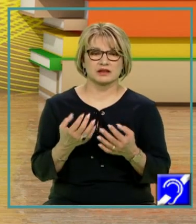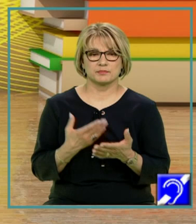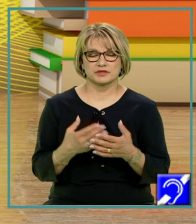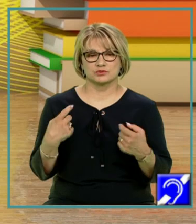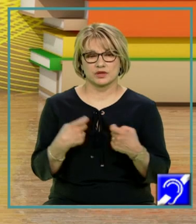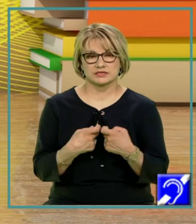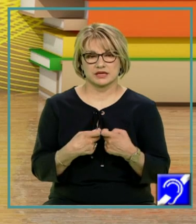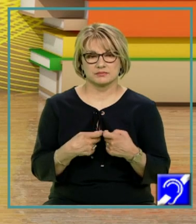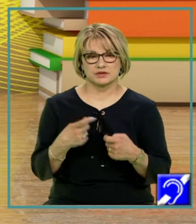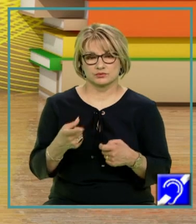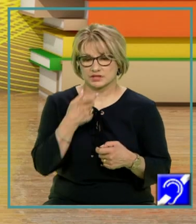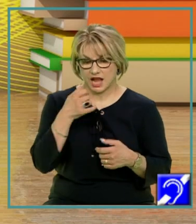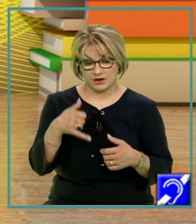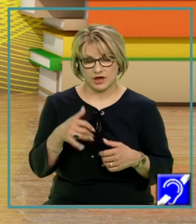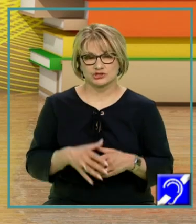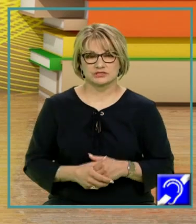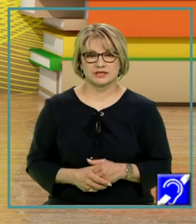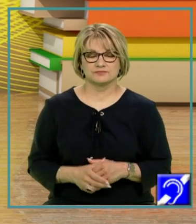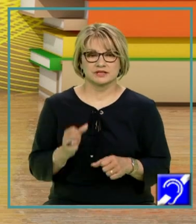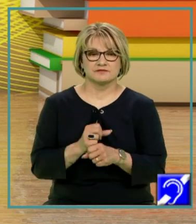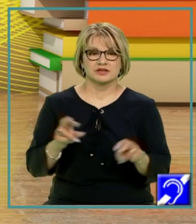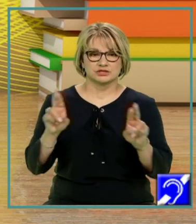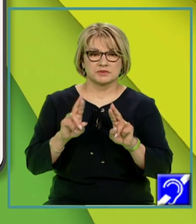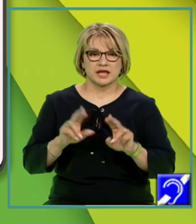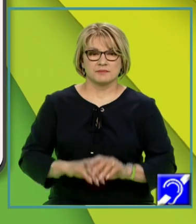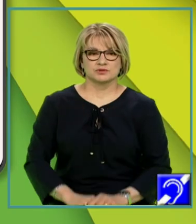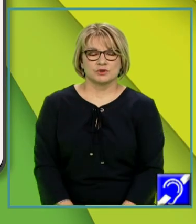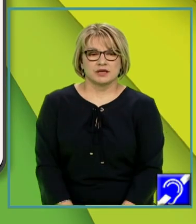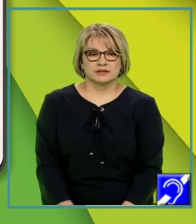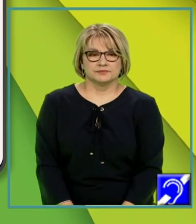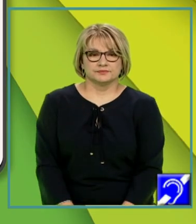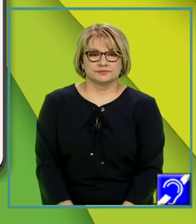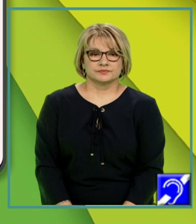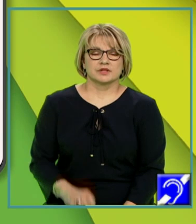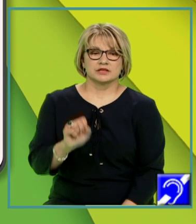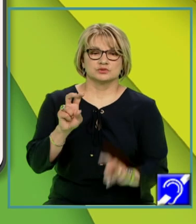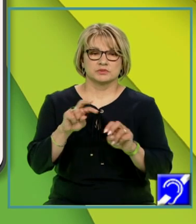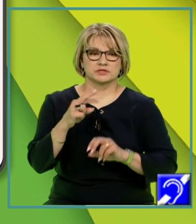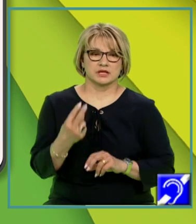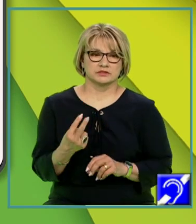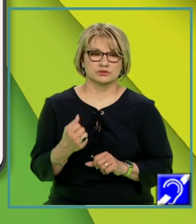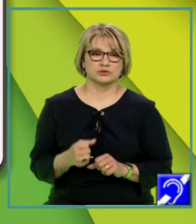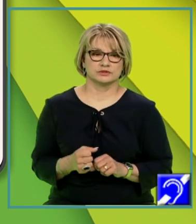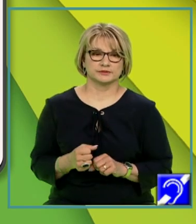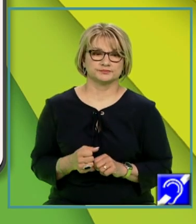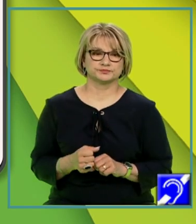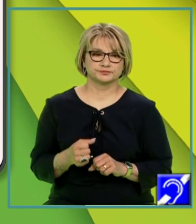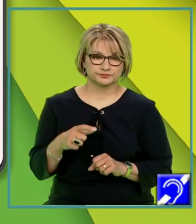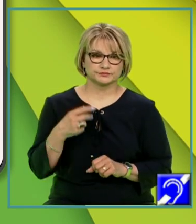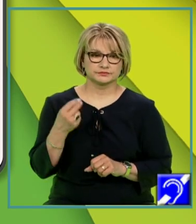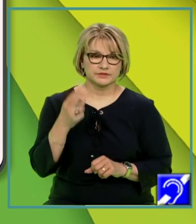examenul din chiar acest an. Ca să recapitulăm pe scurt, subiectul al doilea, item de tip pereche, bine să